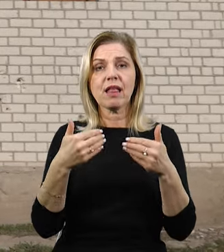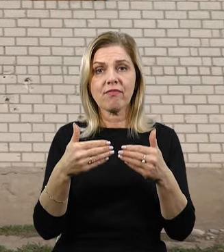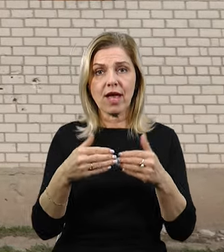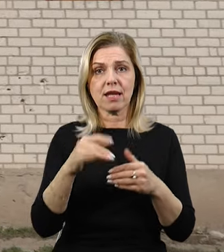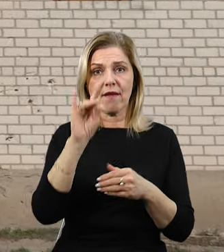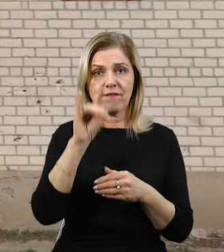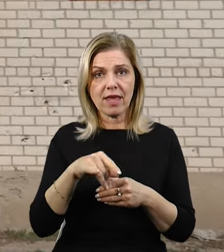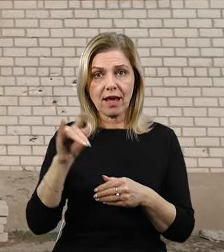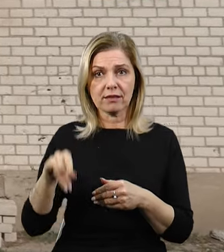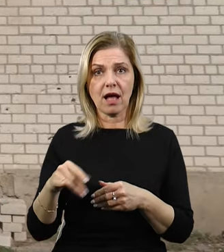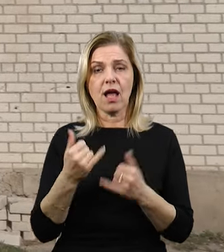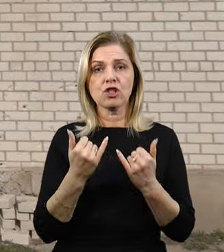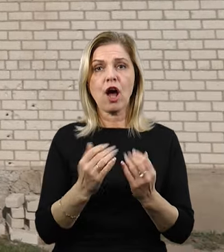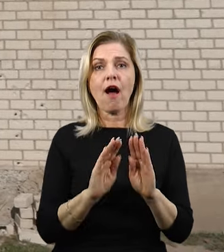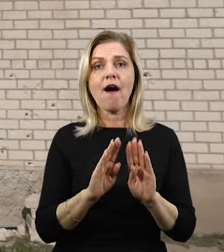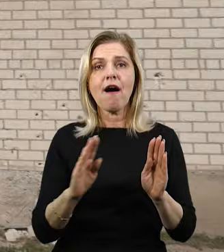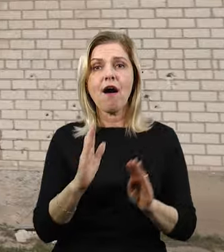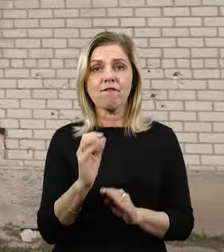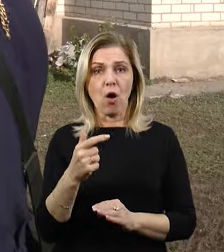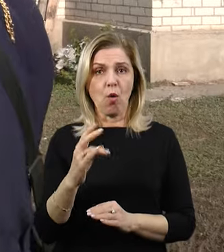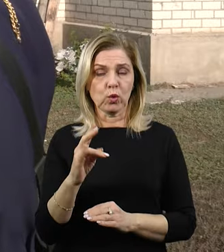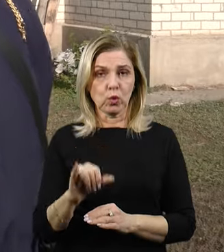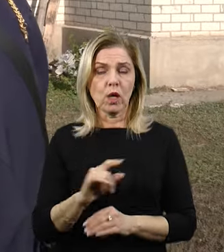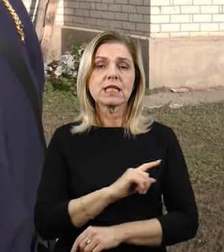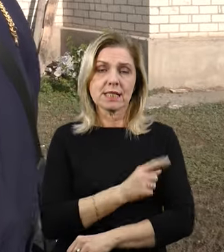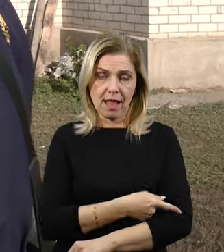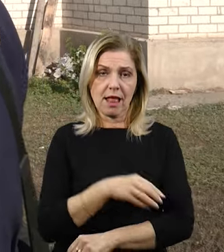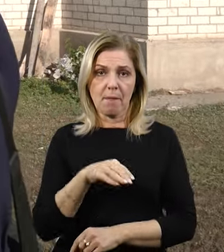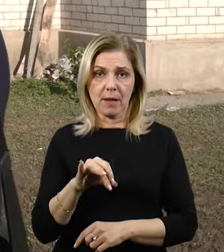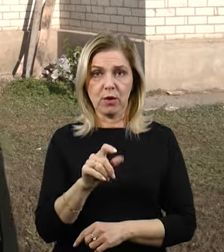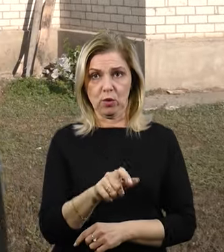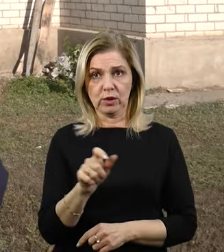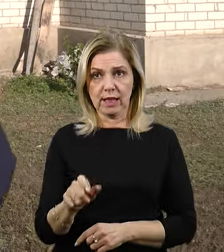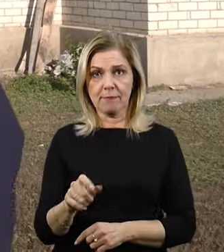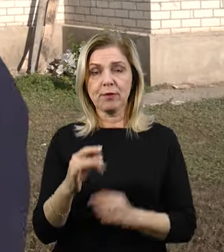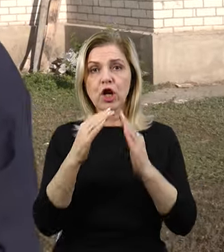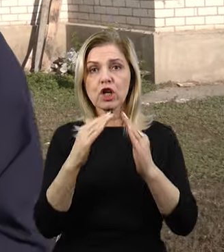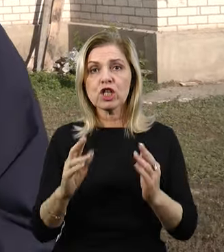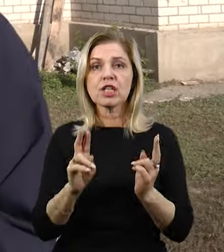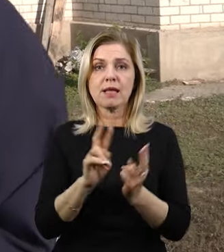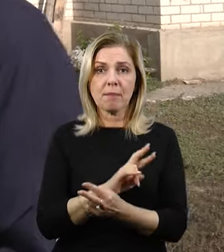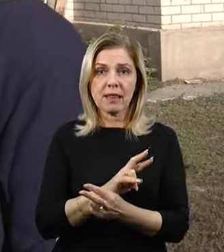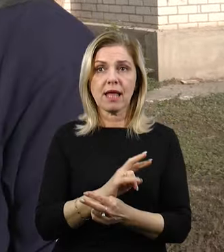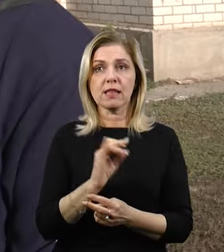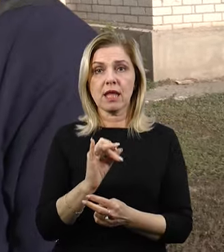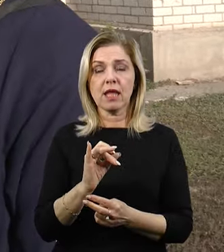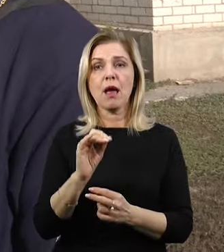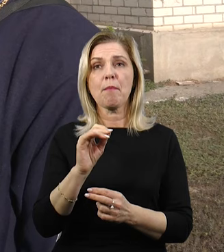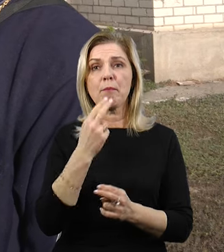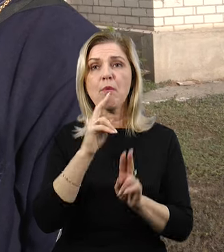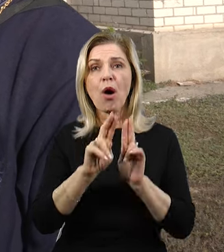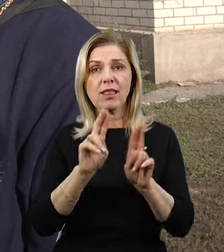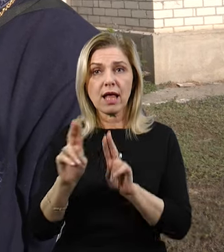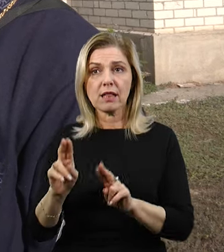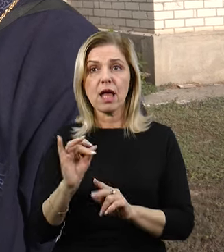зараз вагонку. Ну, силами людей. Кусок криші вже замінили, з цього боку ми поклеїли. Але в майбутньому